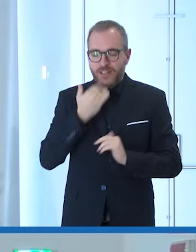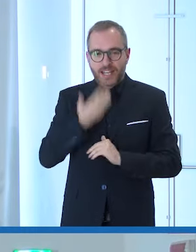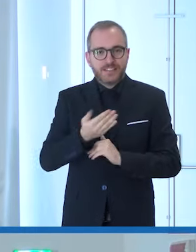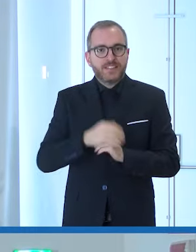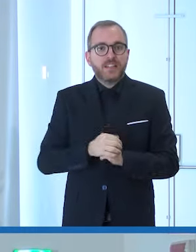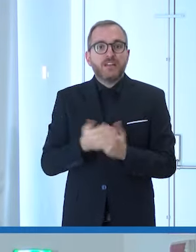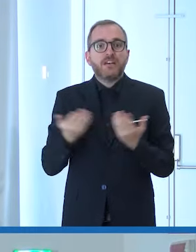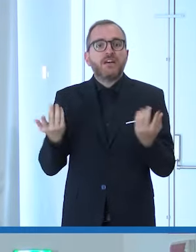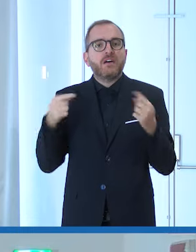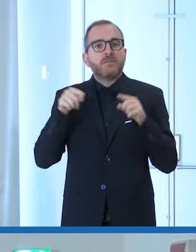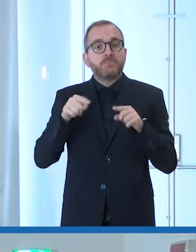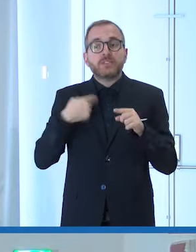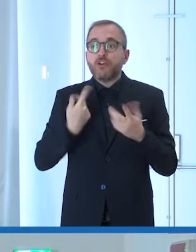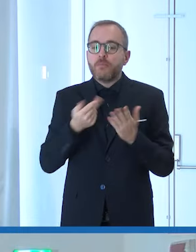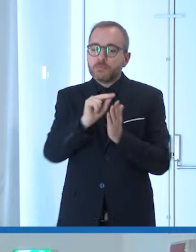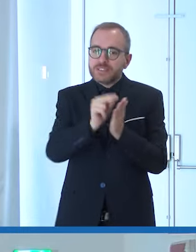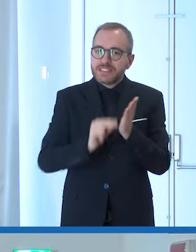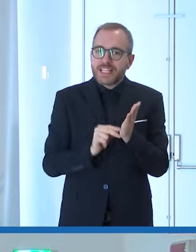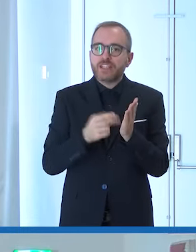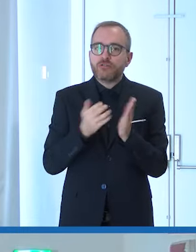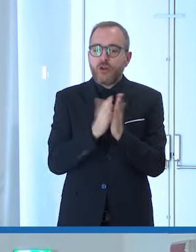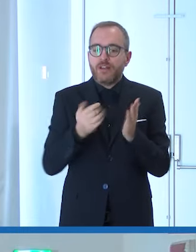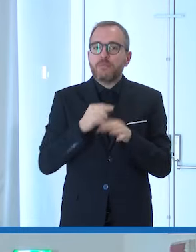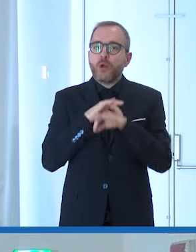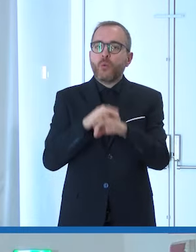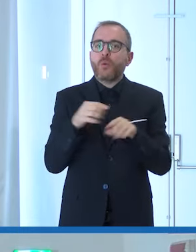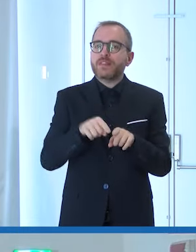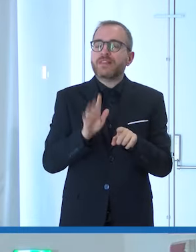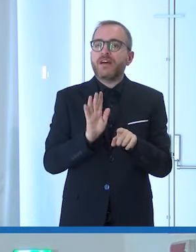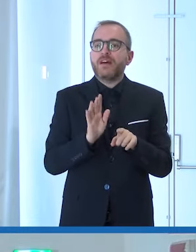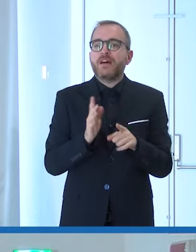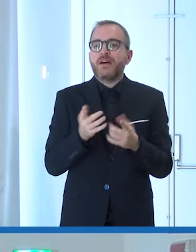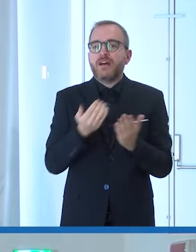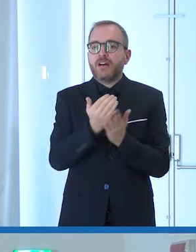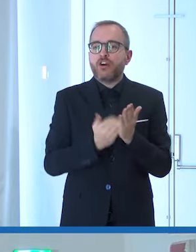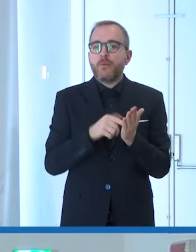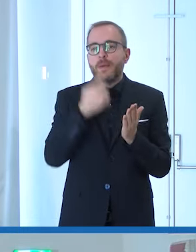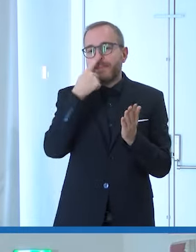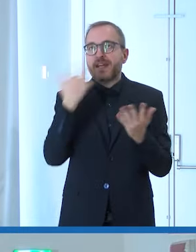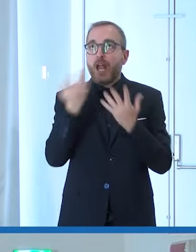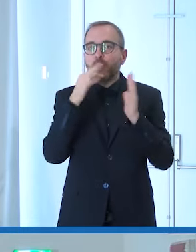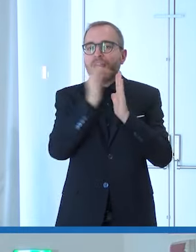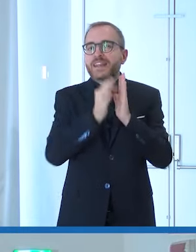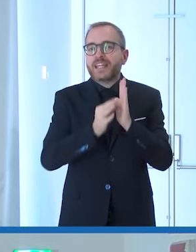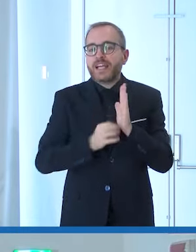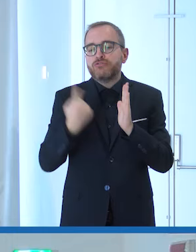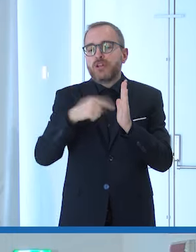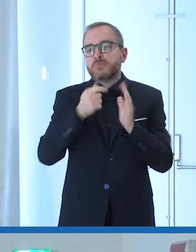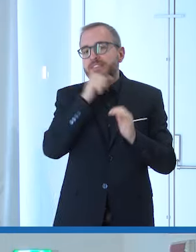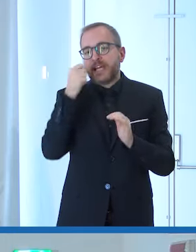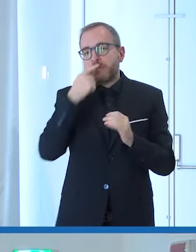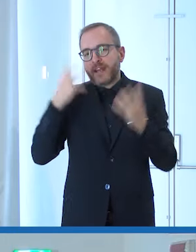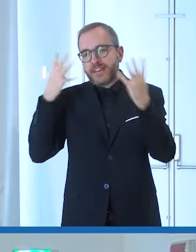Noi abbiamo scritto questa guida per riflettere più che altro non tanto per dare qualche indicazione e riflettere su alcune